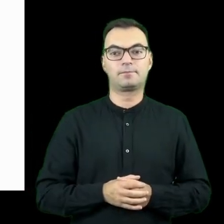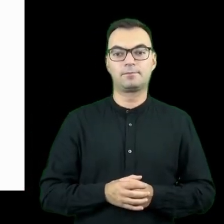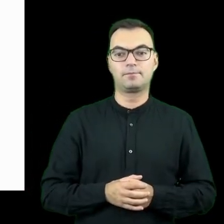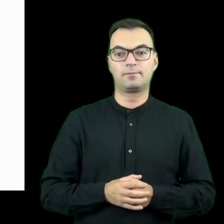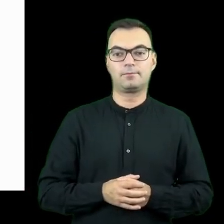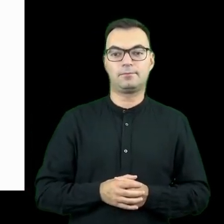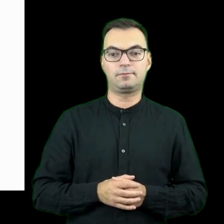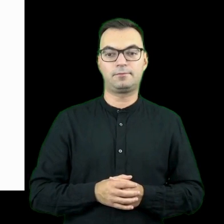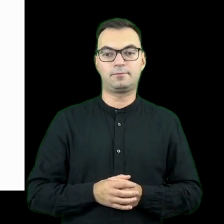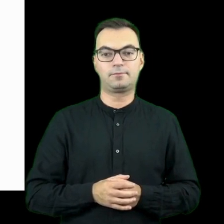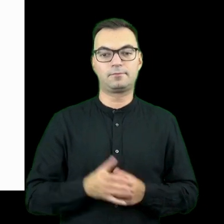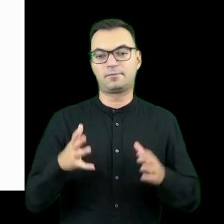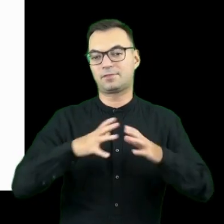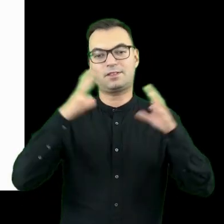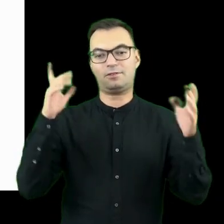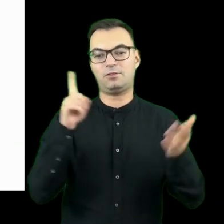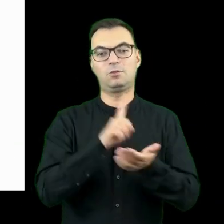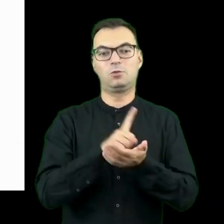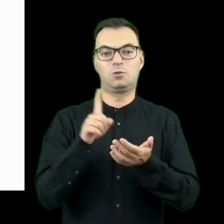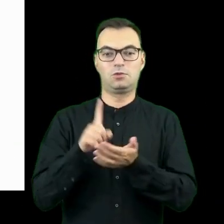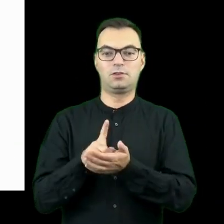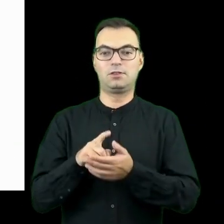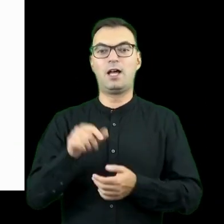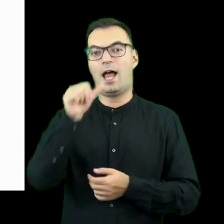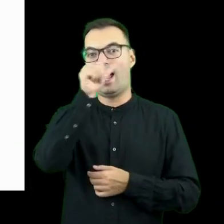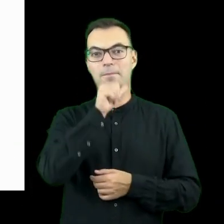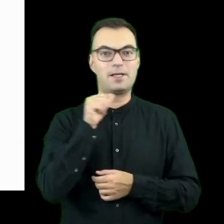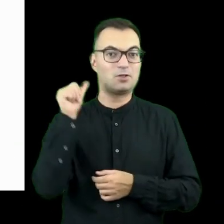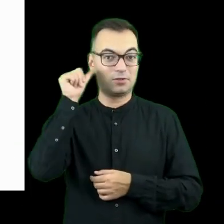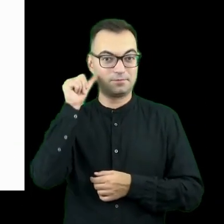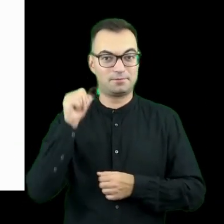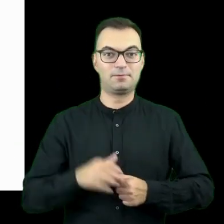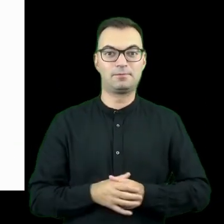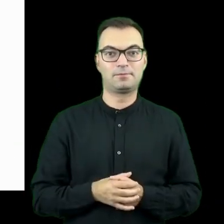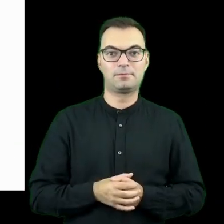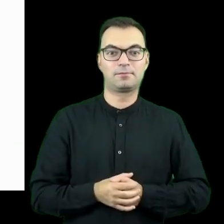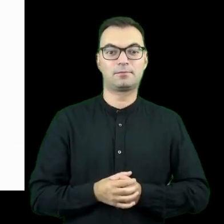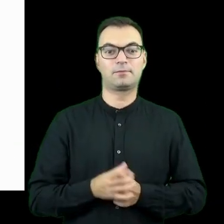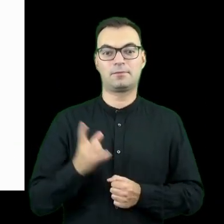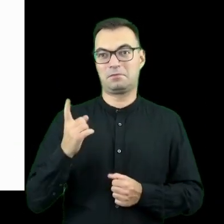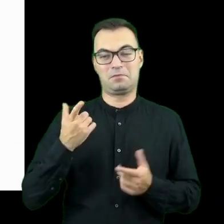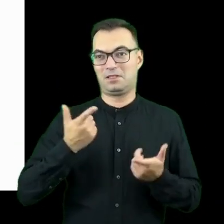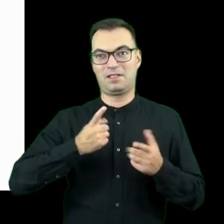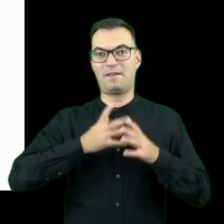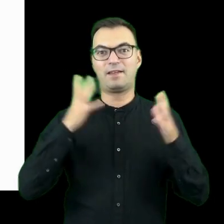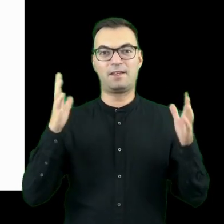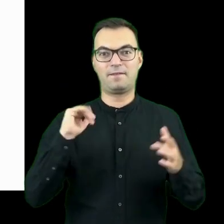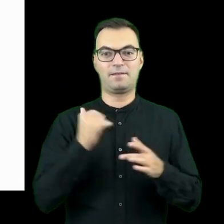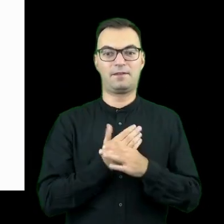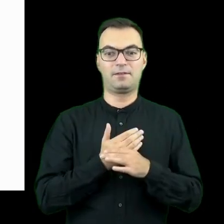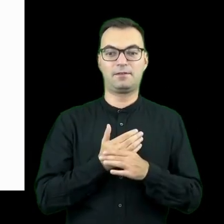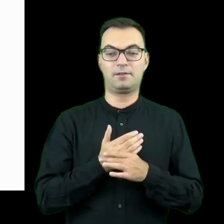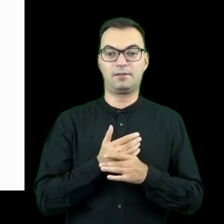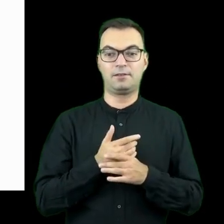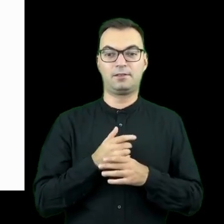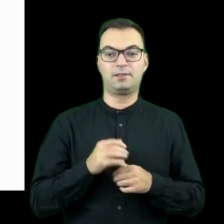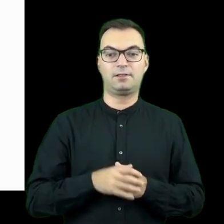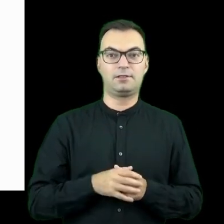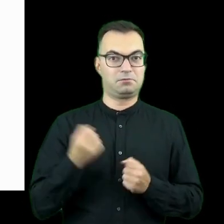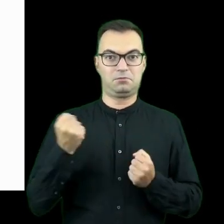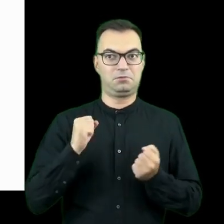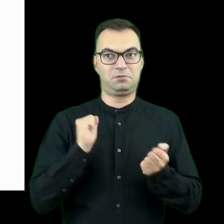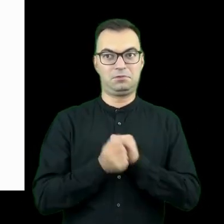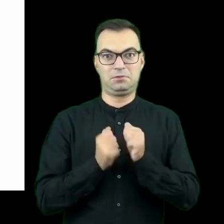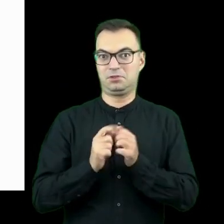zresztą największych sukcesów organizacyjnych, Amazon, największa albo jedna z największych firm się zmienia dosyć